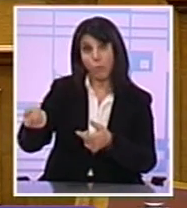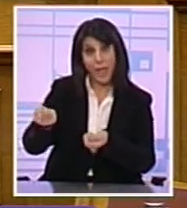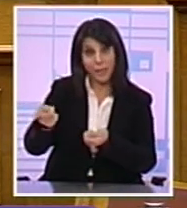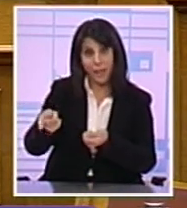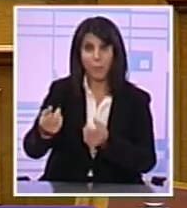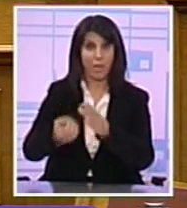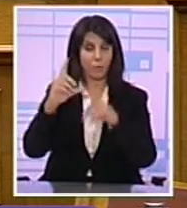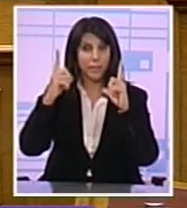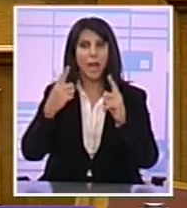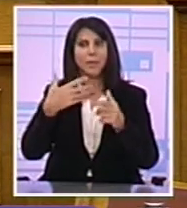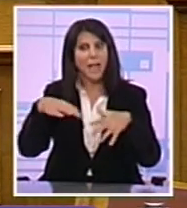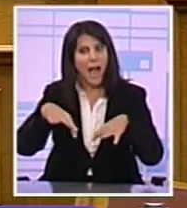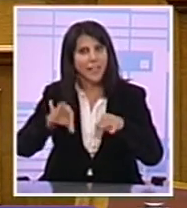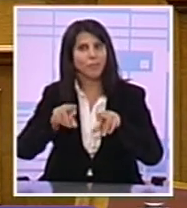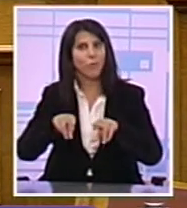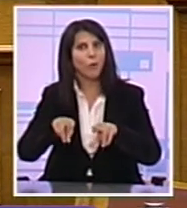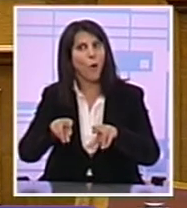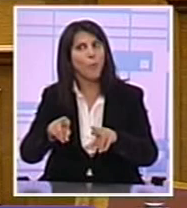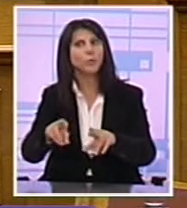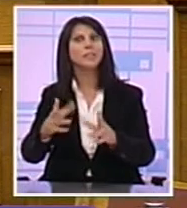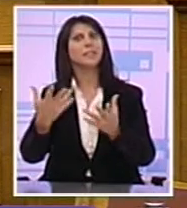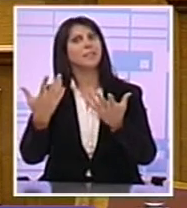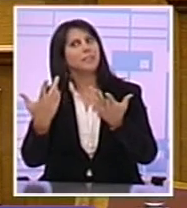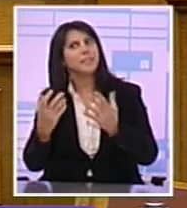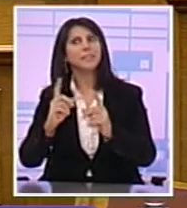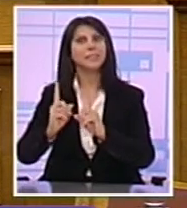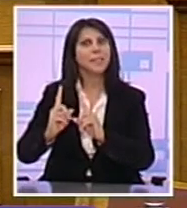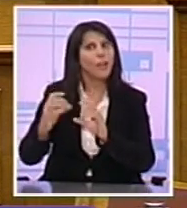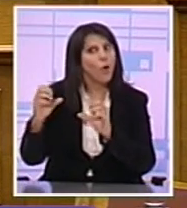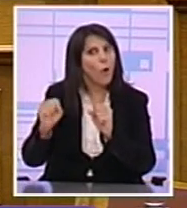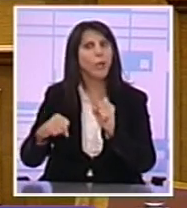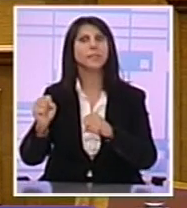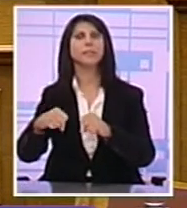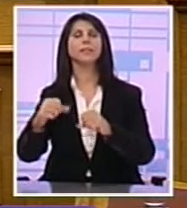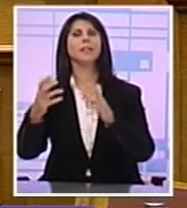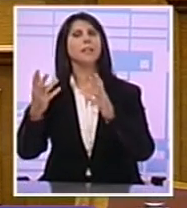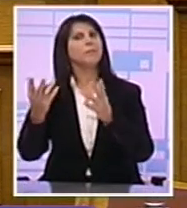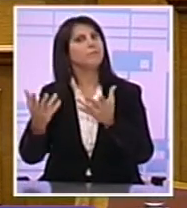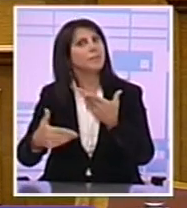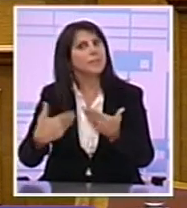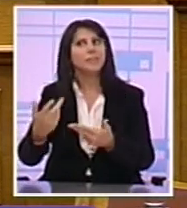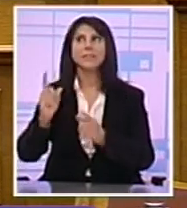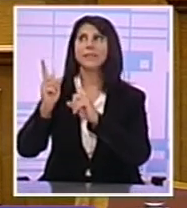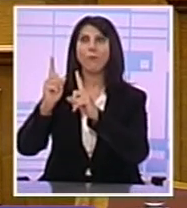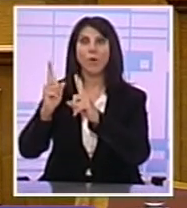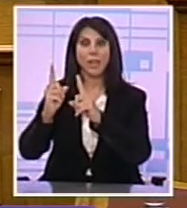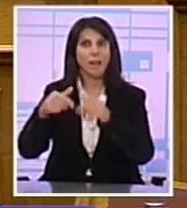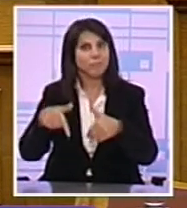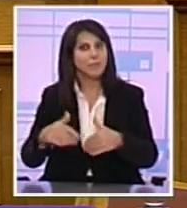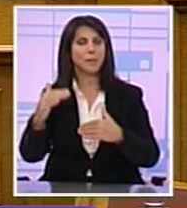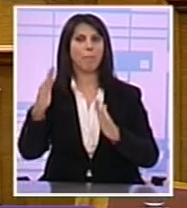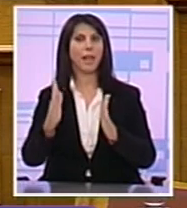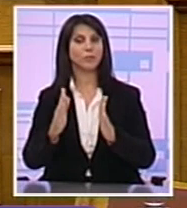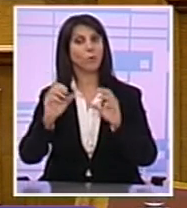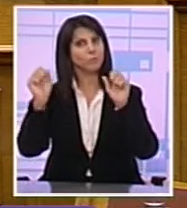ενίσχυε Τις δυνατότητες του ελληνικού λαού να ολοκληρώσει Και να εφαρμόσει τη συμφωνία Με βάση το πλαίσιο των αποφάσεων Που πετύχαμε στις